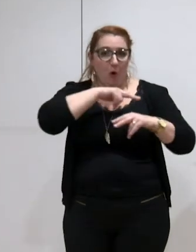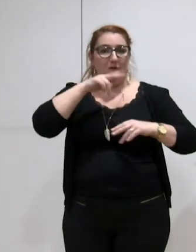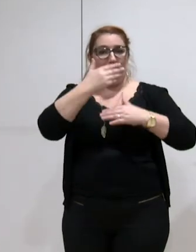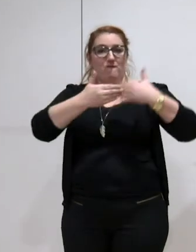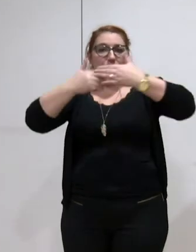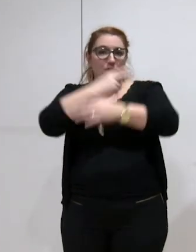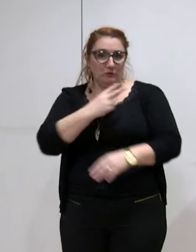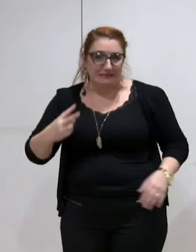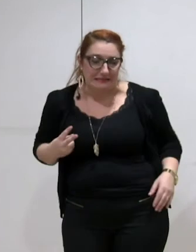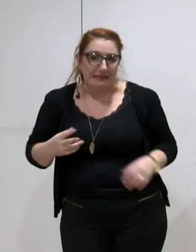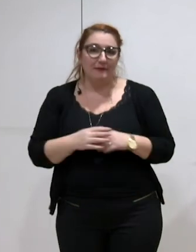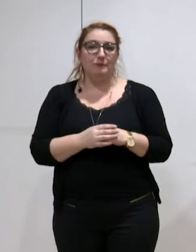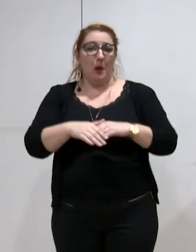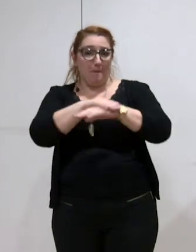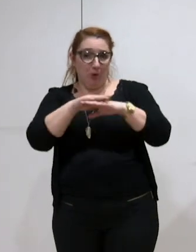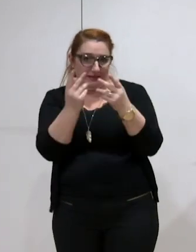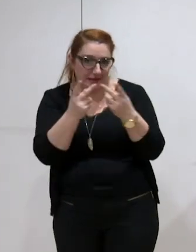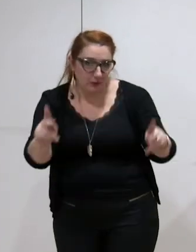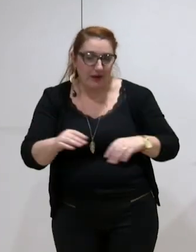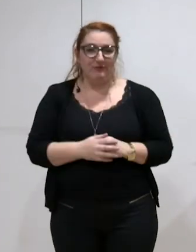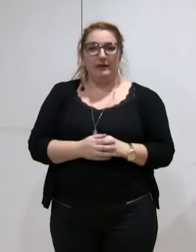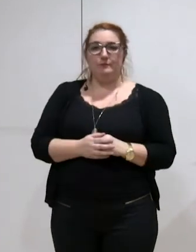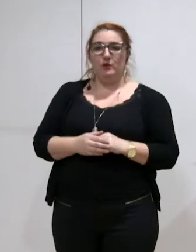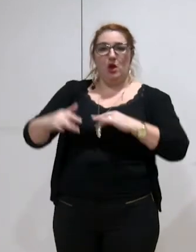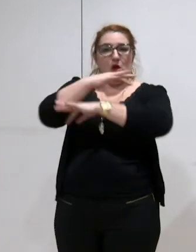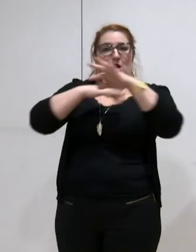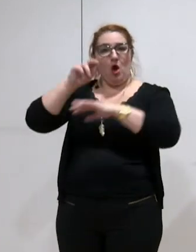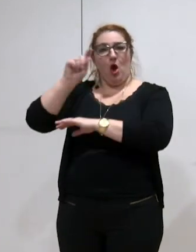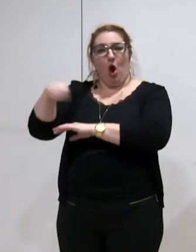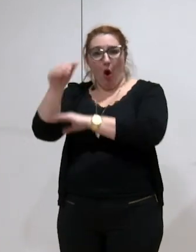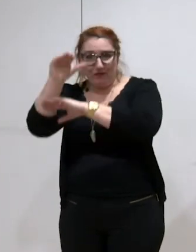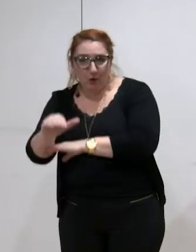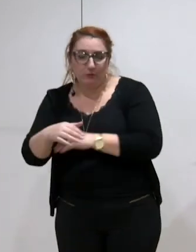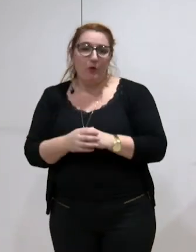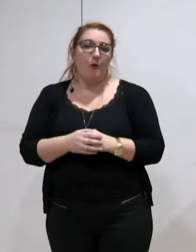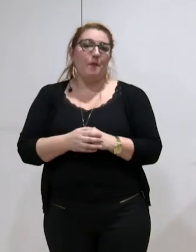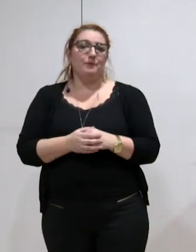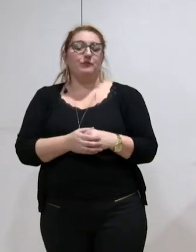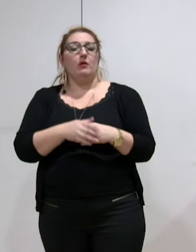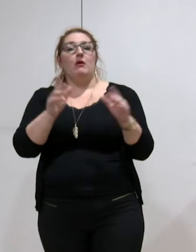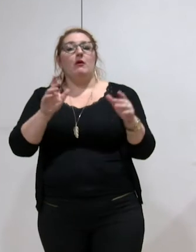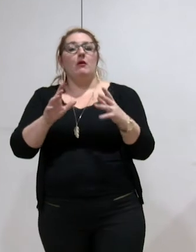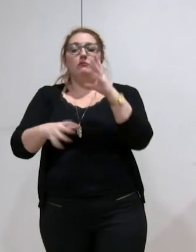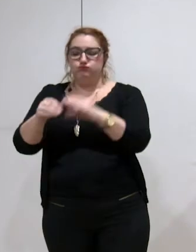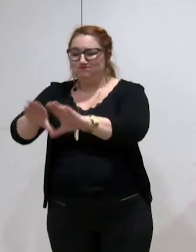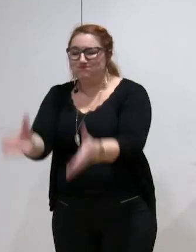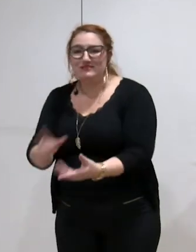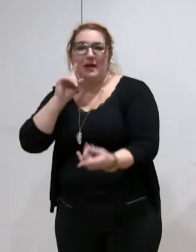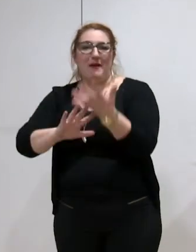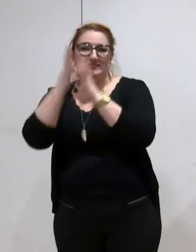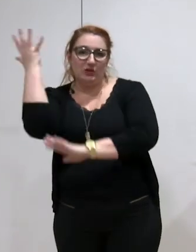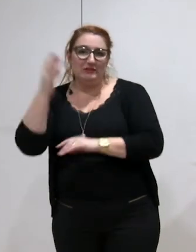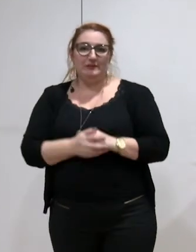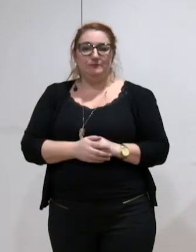politique de la ville, l'environnement, les défenses extérieures contre l'incendie, les déplacements, le stationnement en